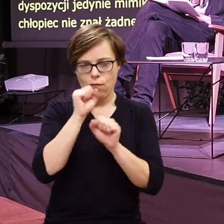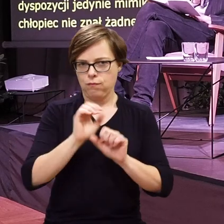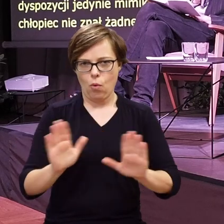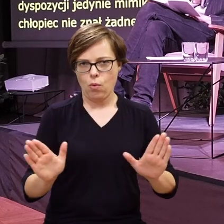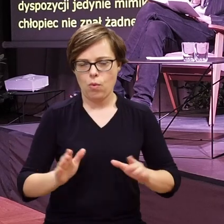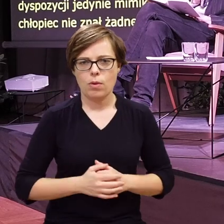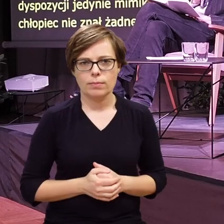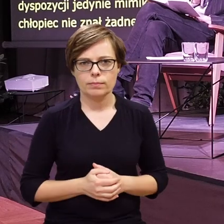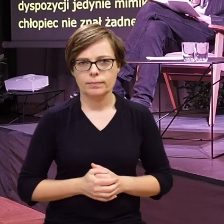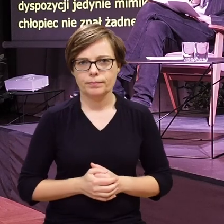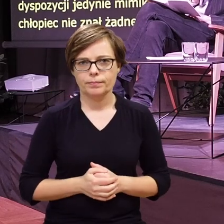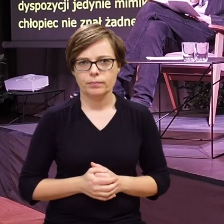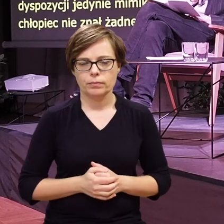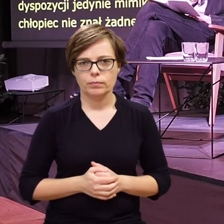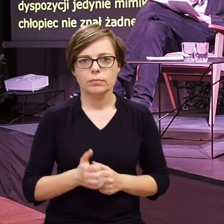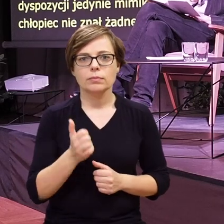języka.